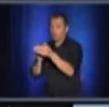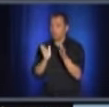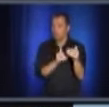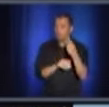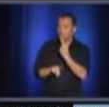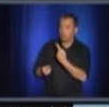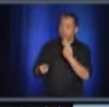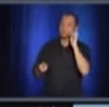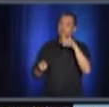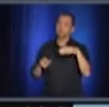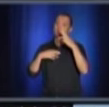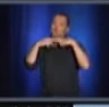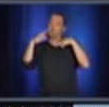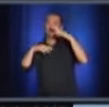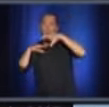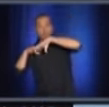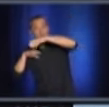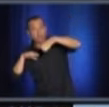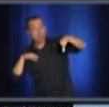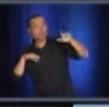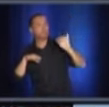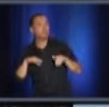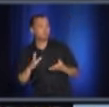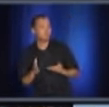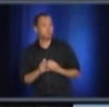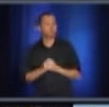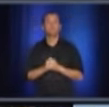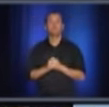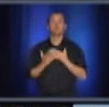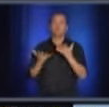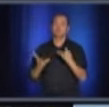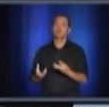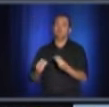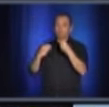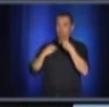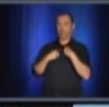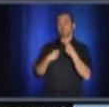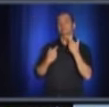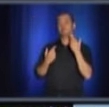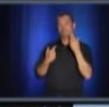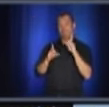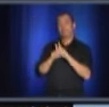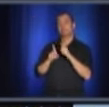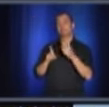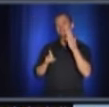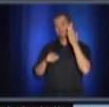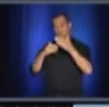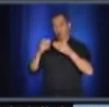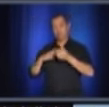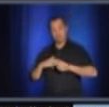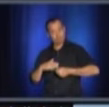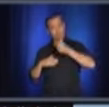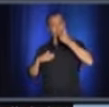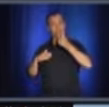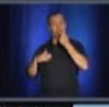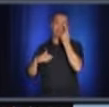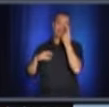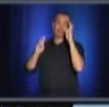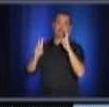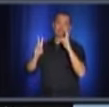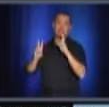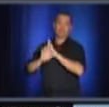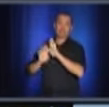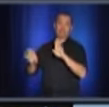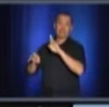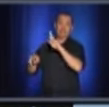qu'on appelle, qui nous permettent d'avoir, entre autres, des chambres de remplacement, qui vont à des chambres simples, pour s'assurer que lorsqu